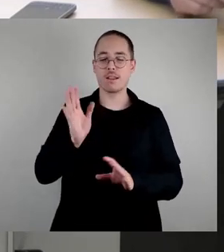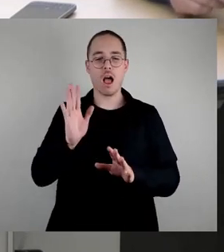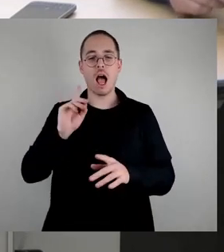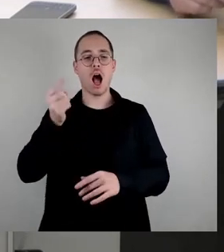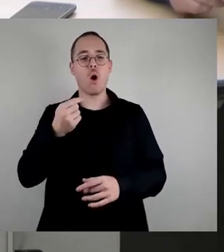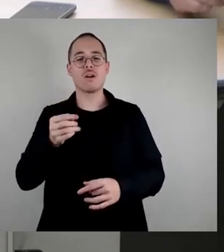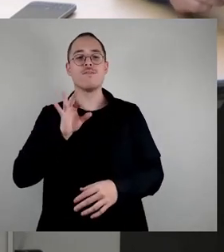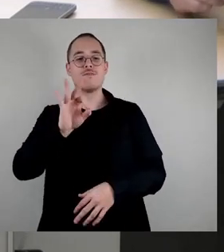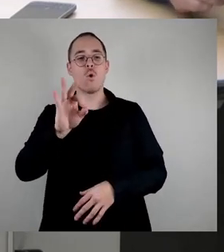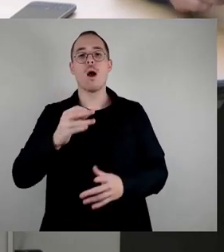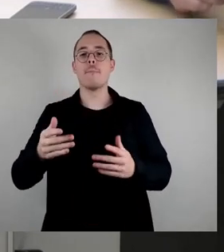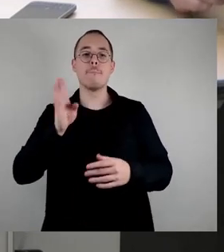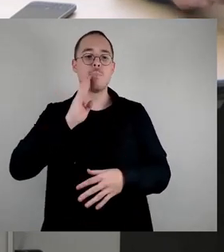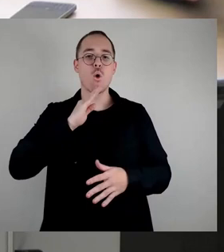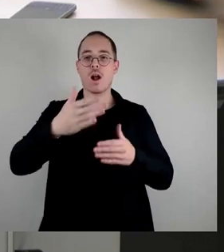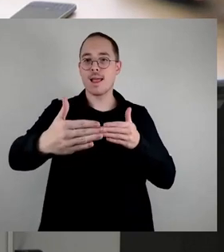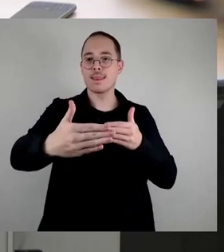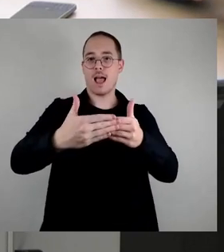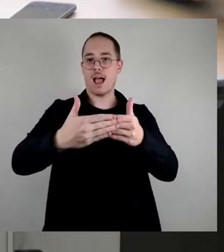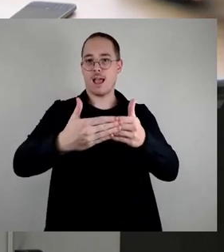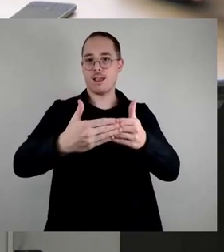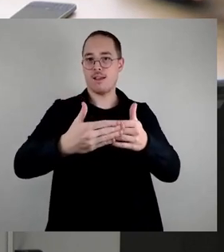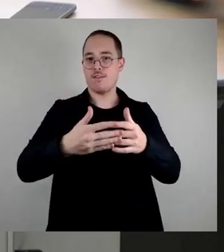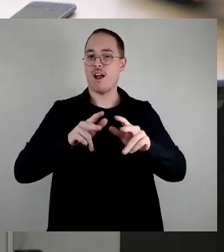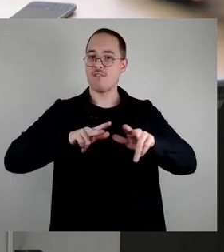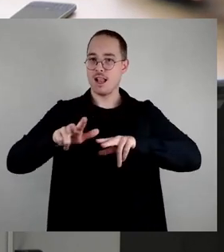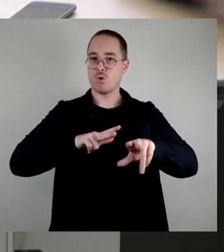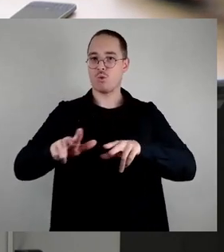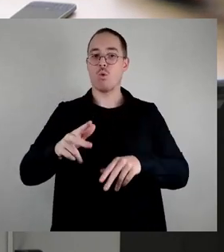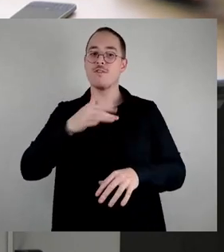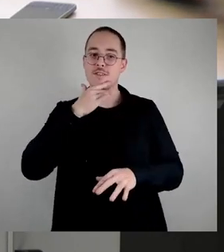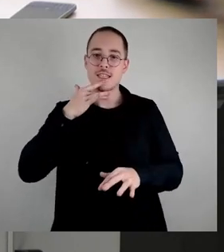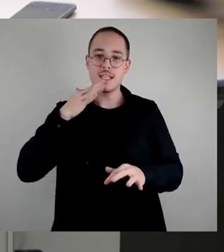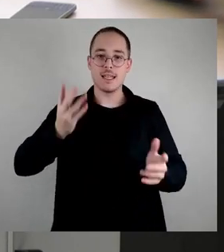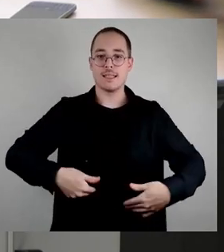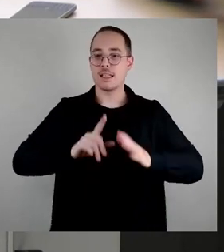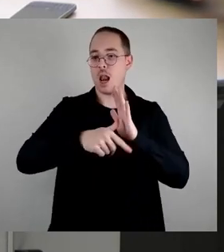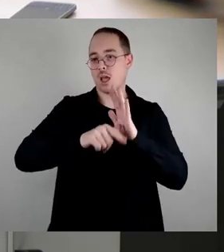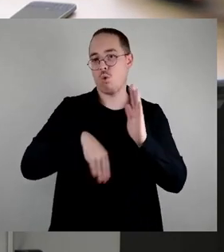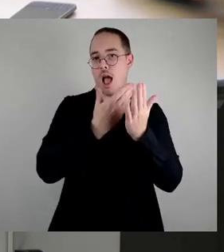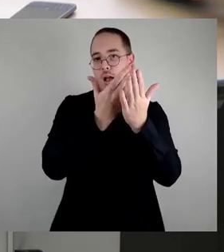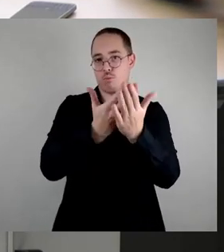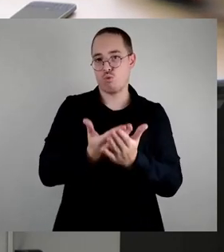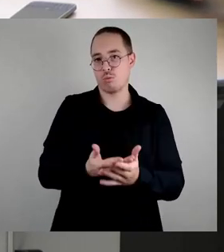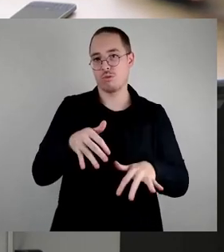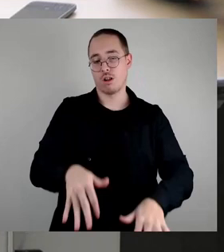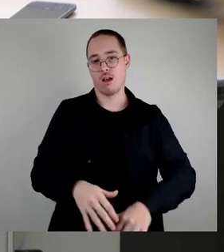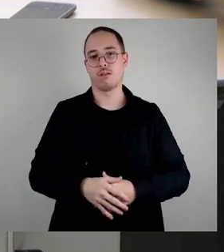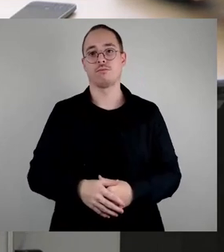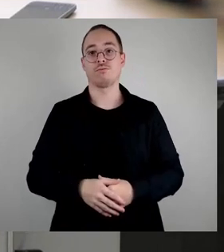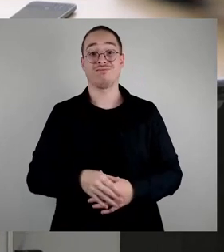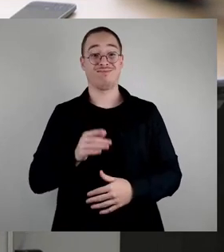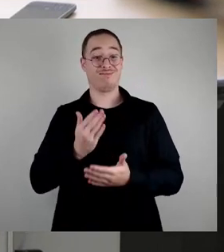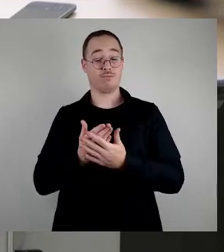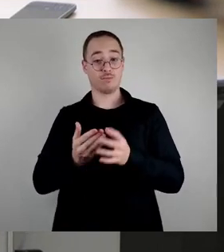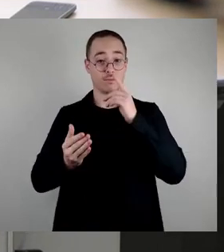Verwaltung, die zahlreiche Dienstleistungen aus einer Hand anbietet. Dafür sollen sich der Eigenbetrieb IT, das Amt